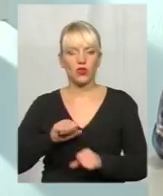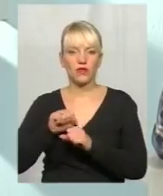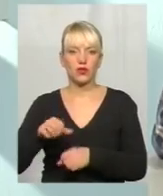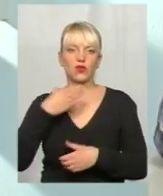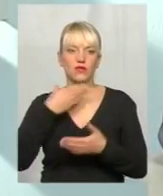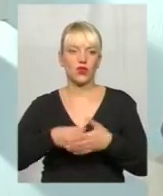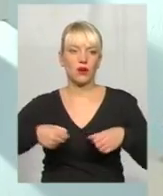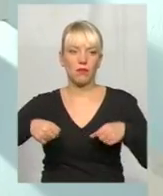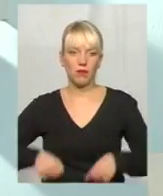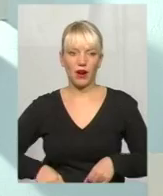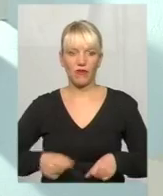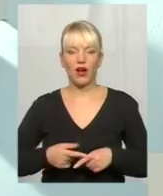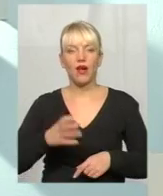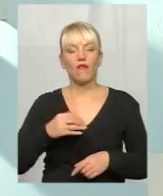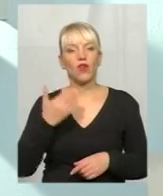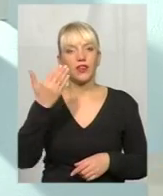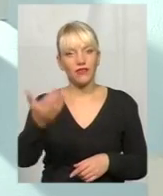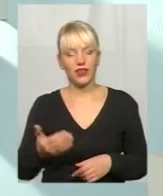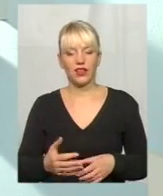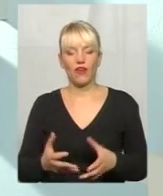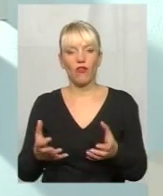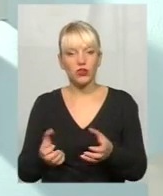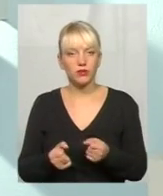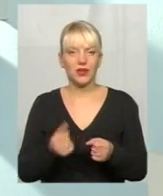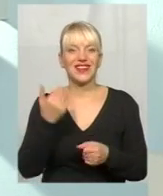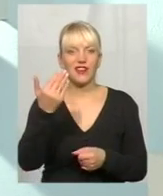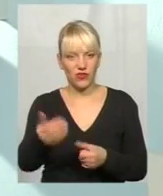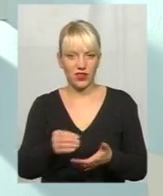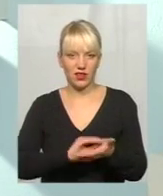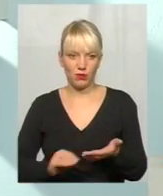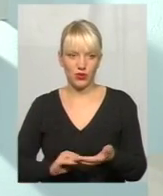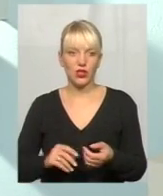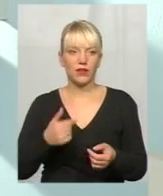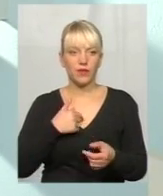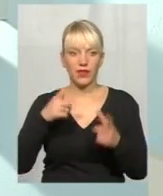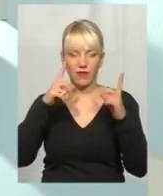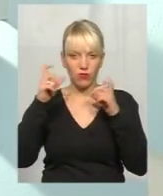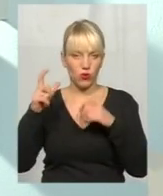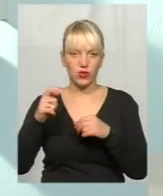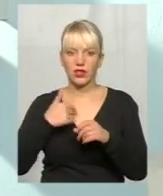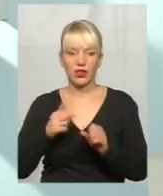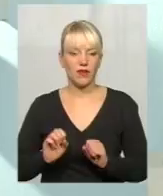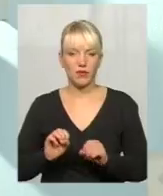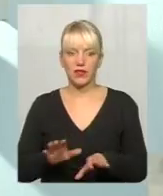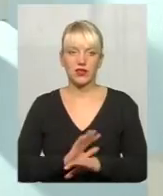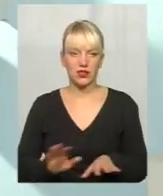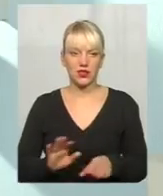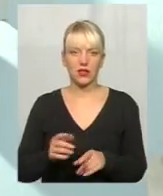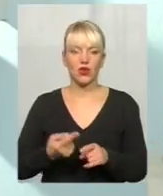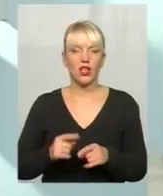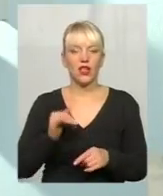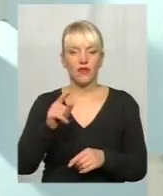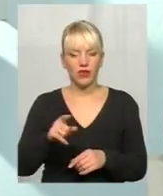свої права, так, Тобто, от ви візьміть, ви не пишіть, так, я вам фотографію, там, повістки цієї не скину, я нічого не знаю, так, от ви